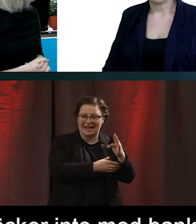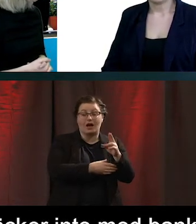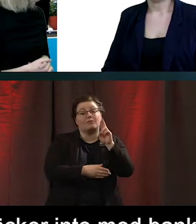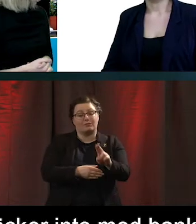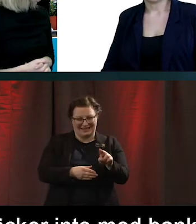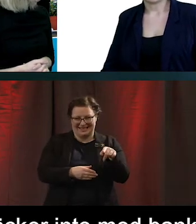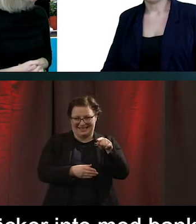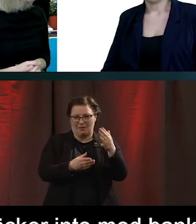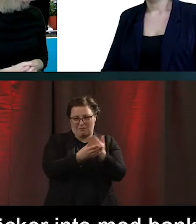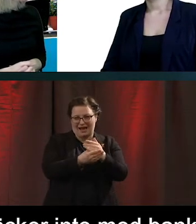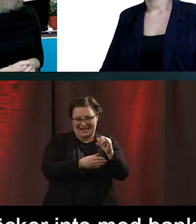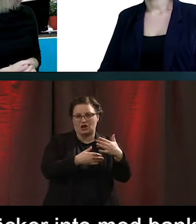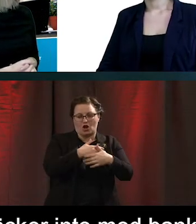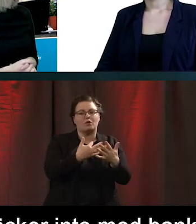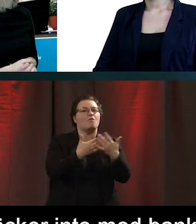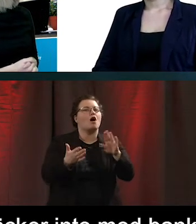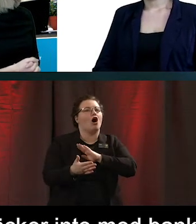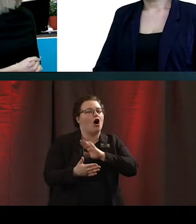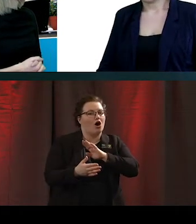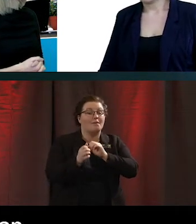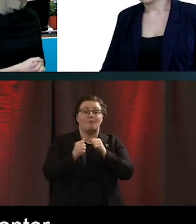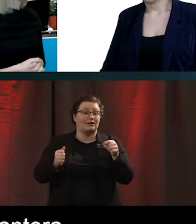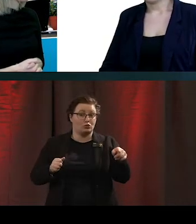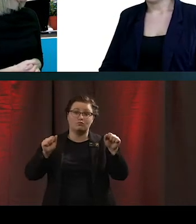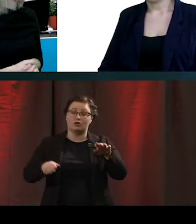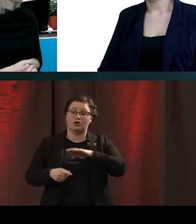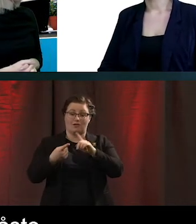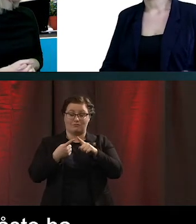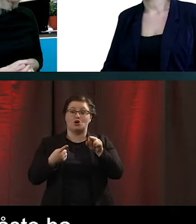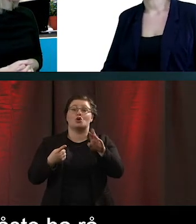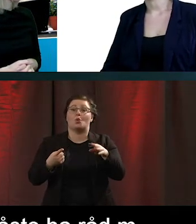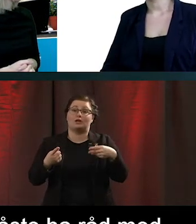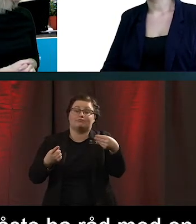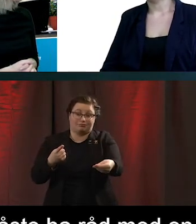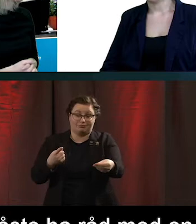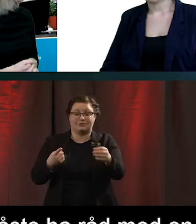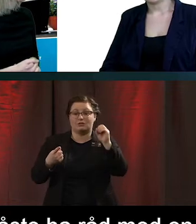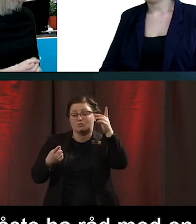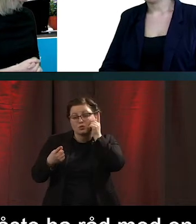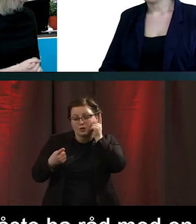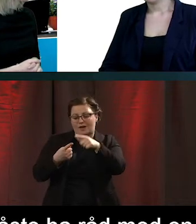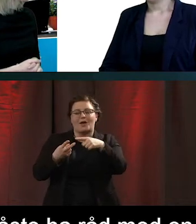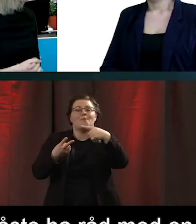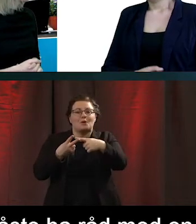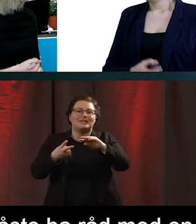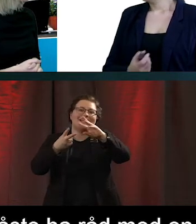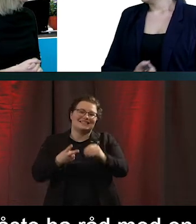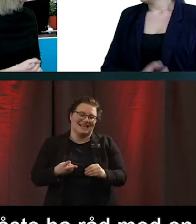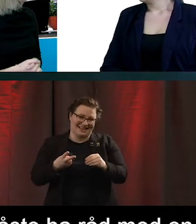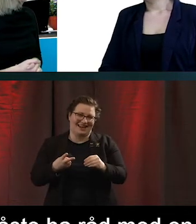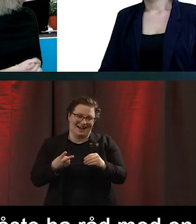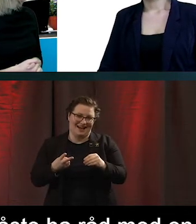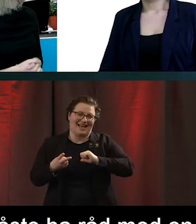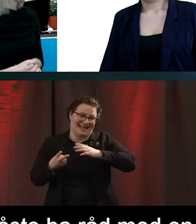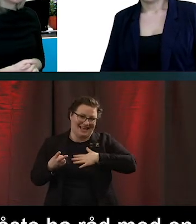fler seniorer kan hantera. Utan du måste ha råd med en smarttelefon eller surfplatta. Och kunna installera mobilt bank-ID. Här har ju